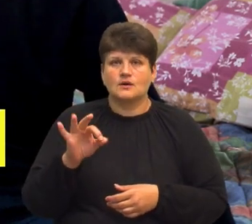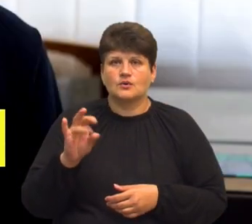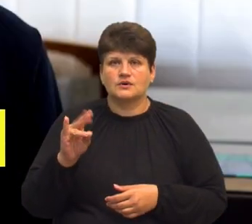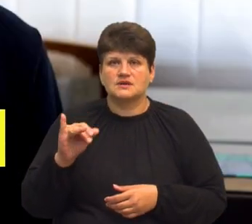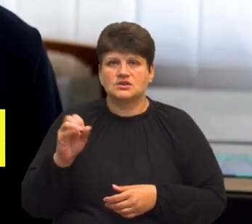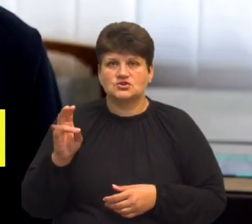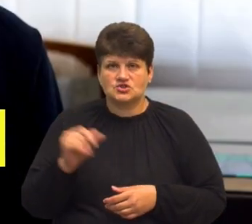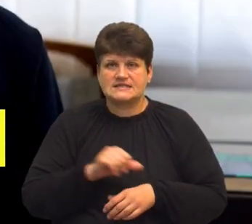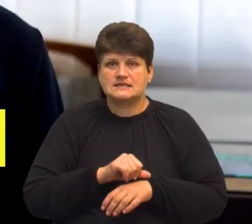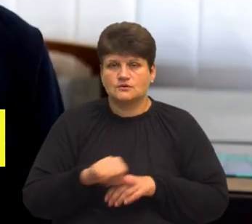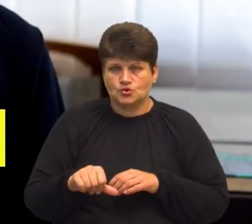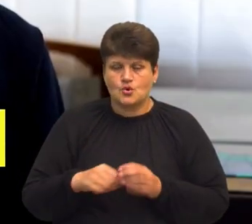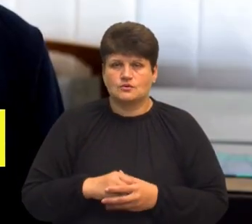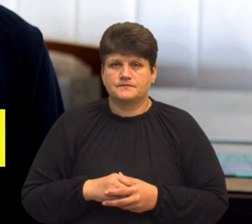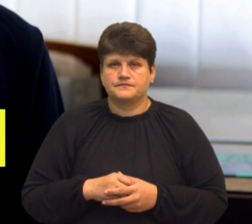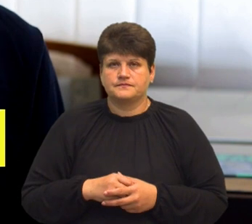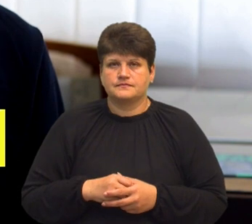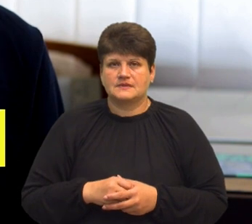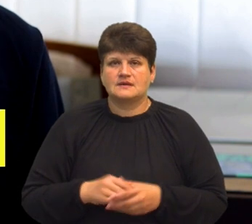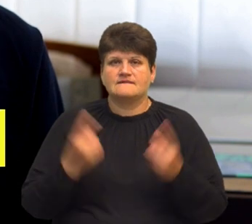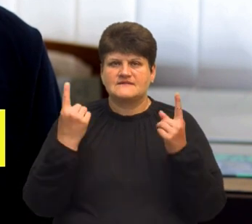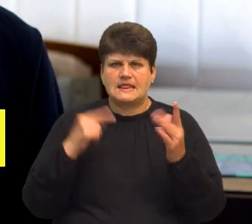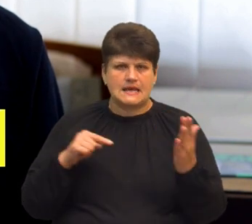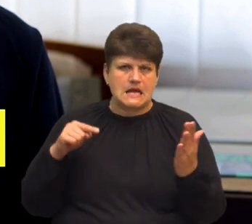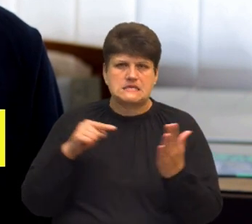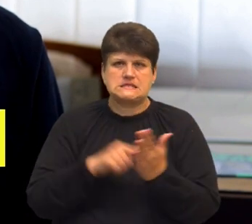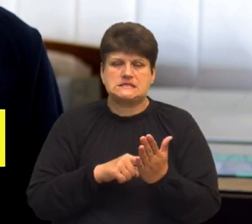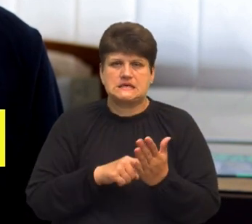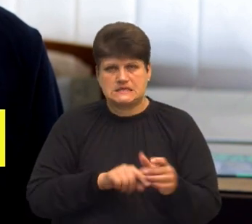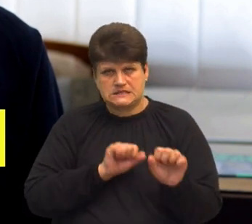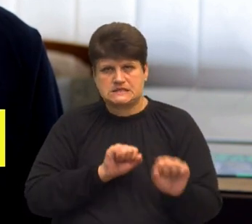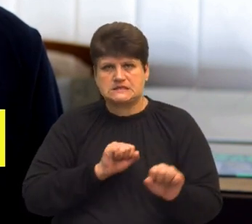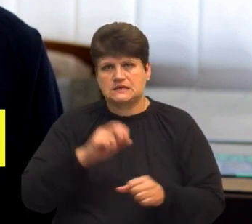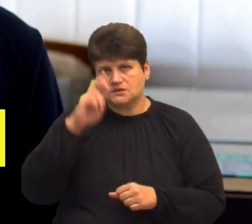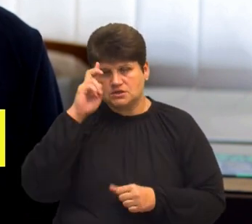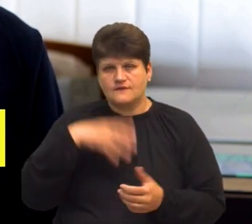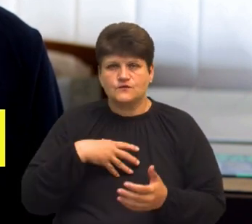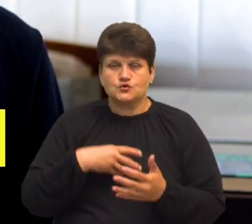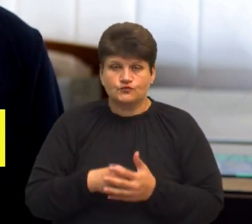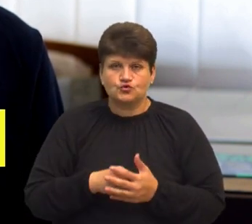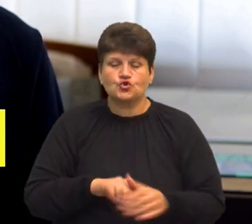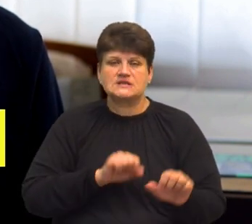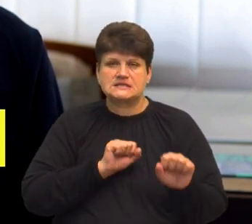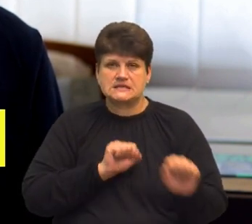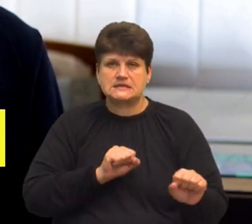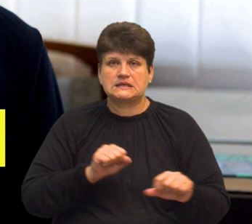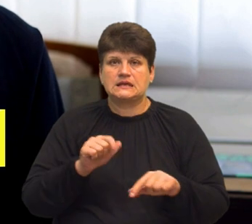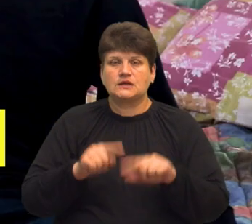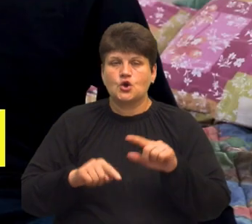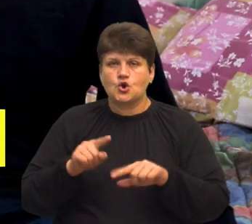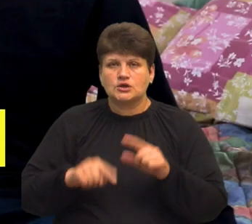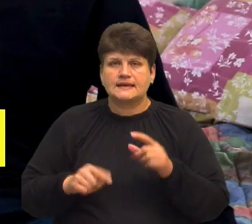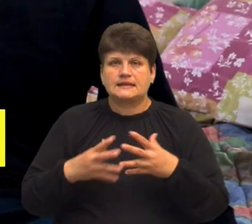кордоном. Велика ціль – захистити державу свою, захистити родини, сім'ї.